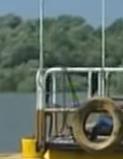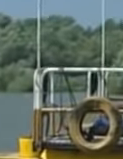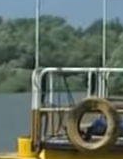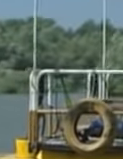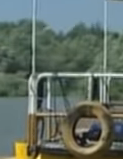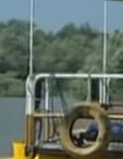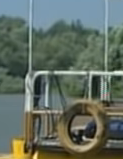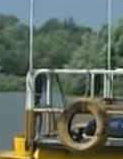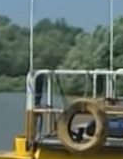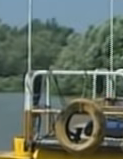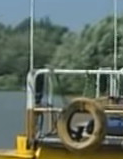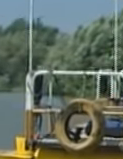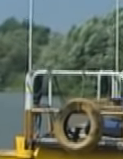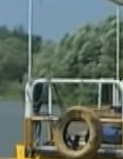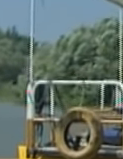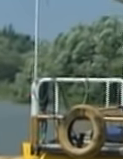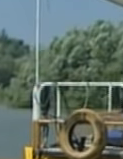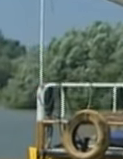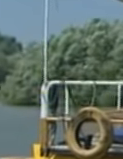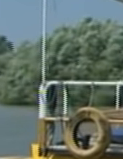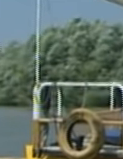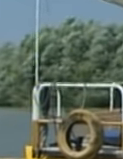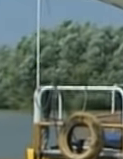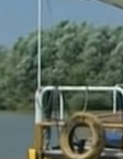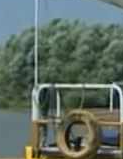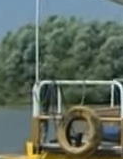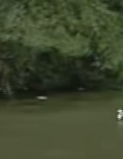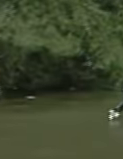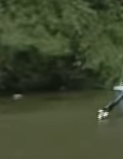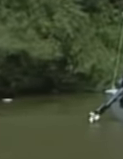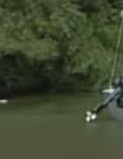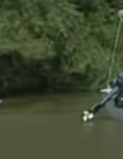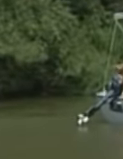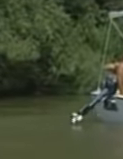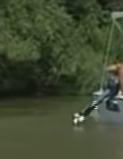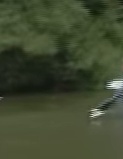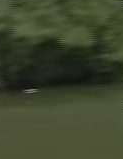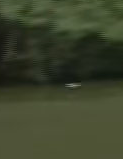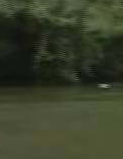Dokraja dana sunčano i sutra pretežno sunčano, temperatura do 33 stepena.